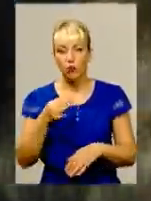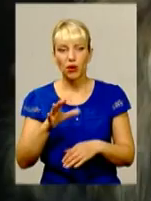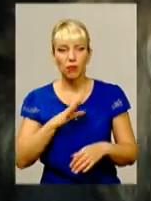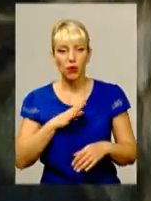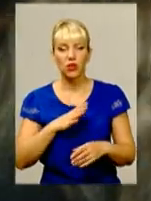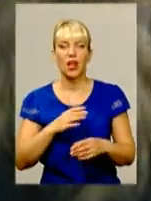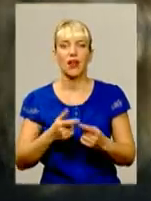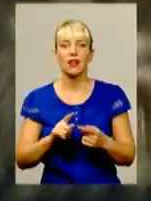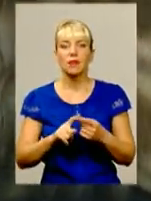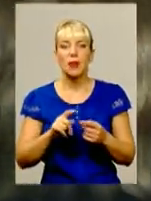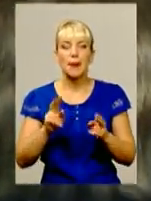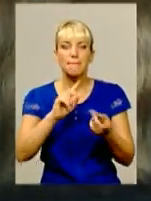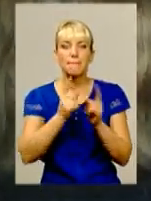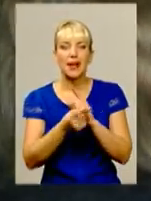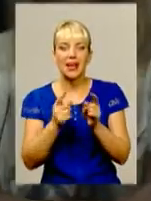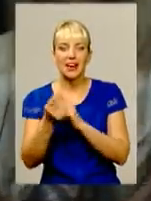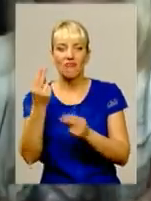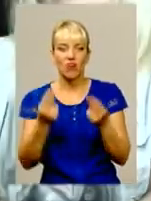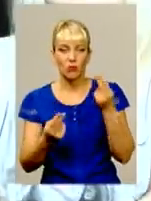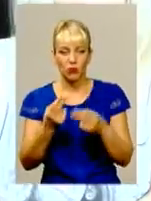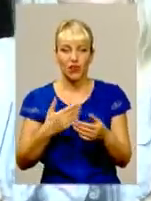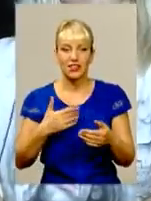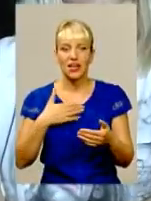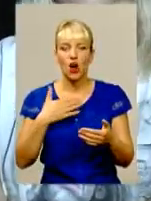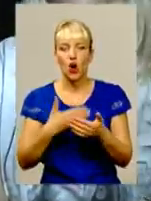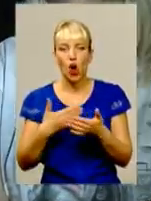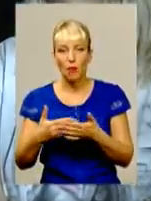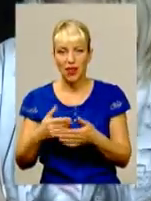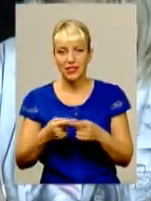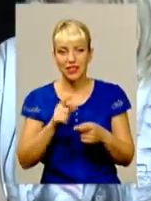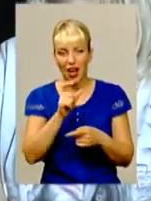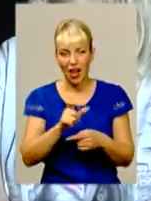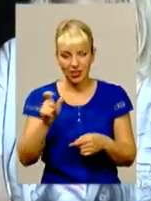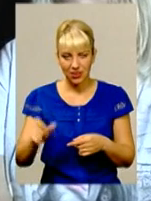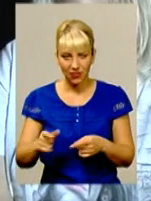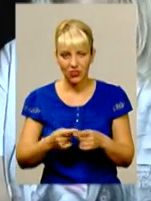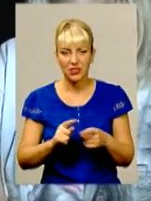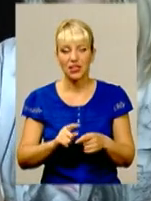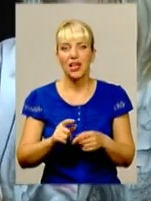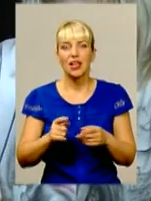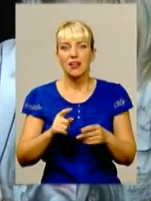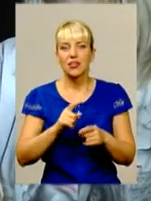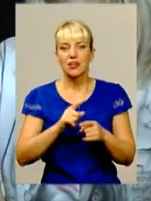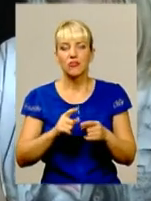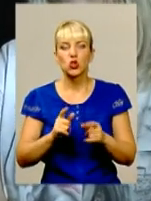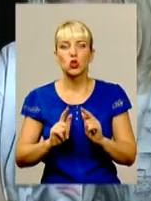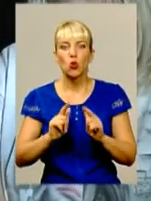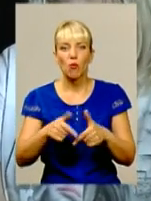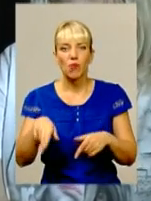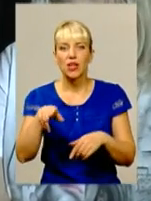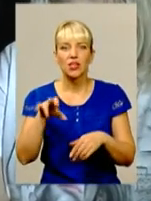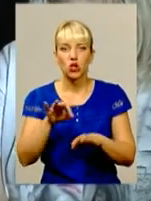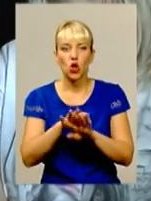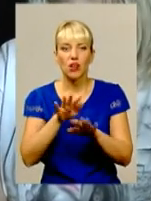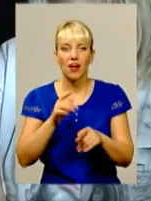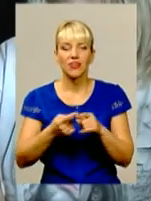перефербувань. Деякі з громадських активістів, непримиримих противників попередньої влади, несподівано вступили до лав тих, кого